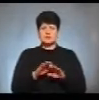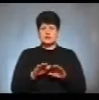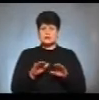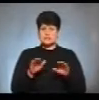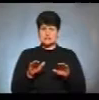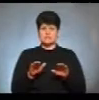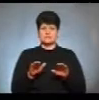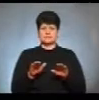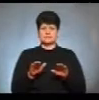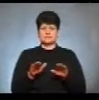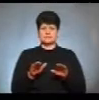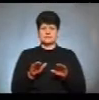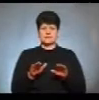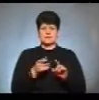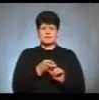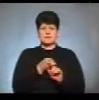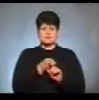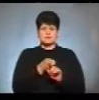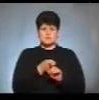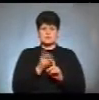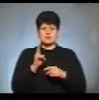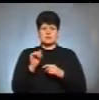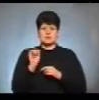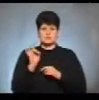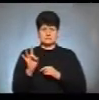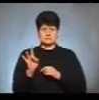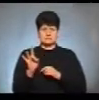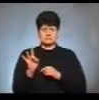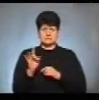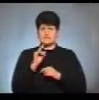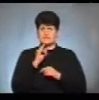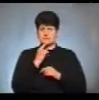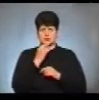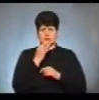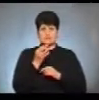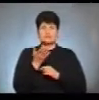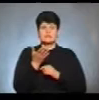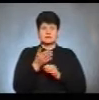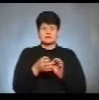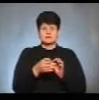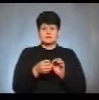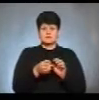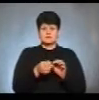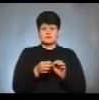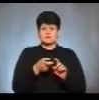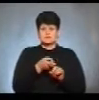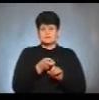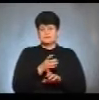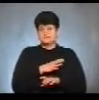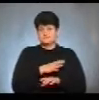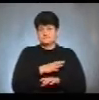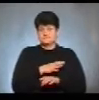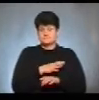проконтактували по кору. Важко сказати, де вони проконтактували. І